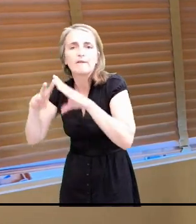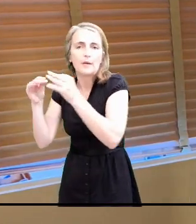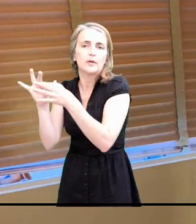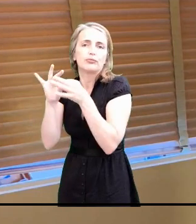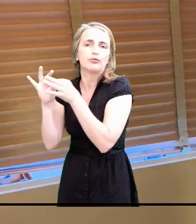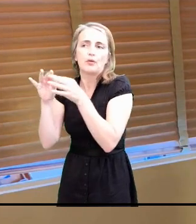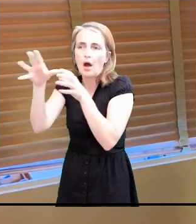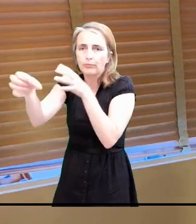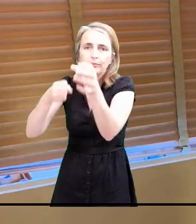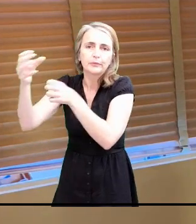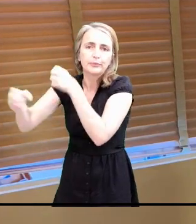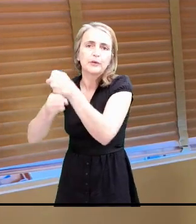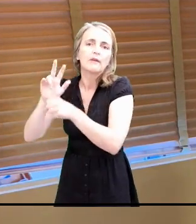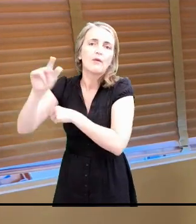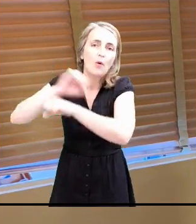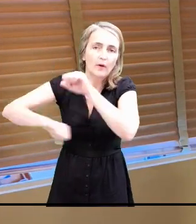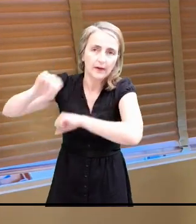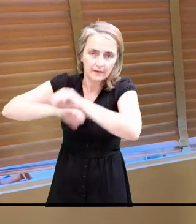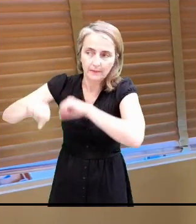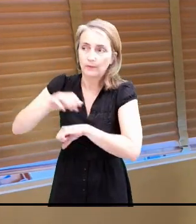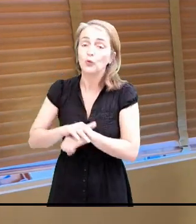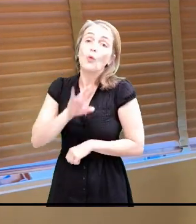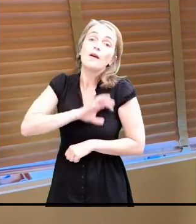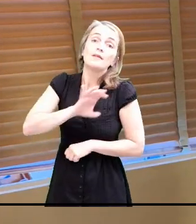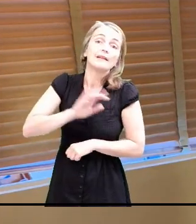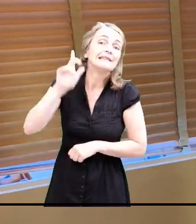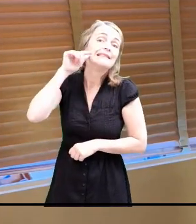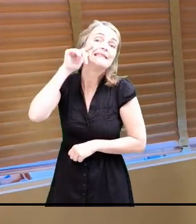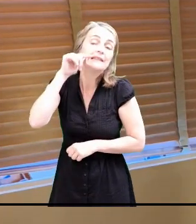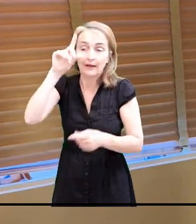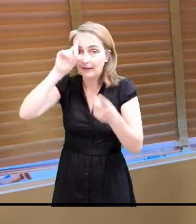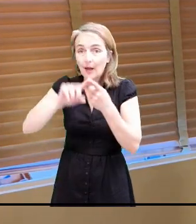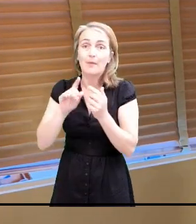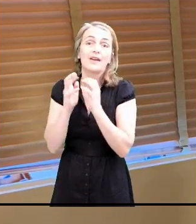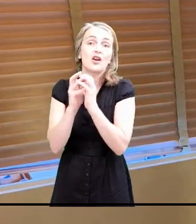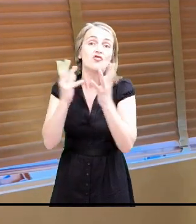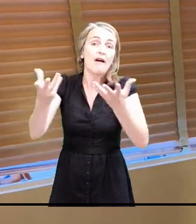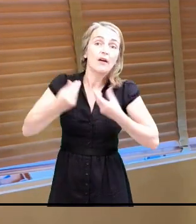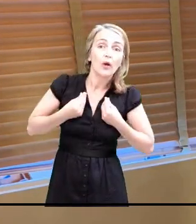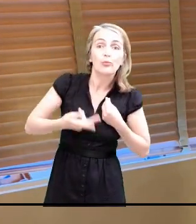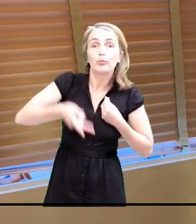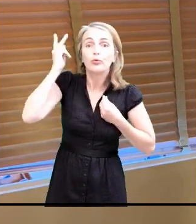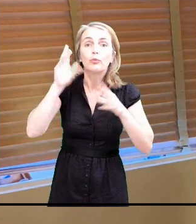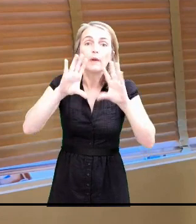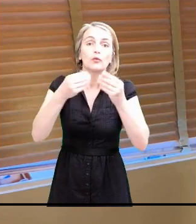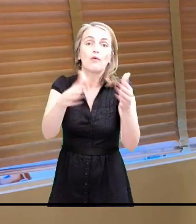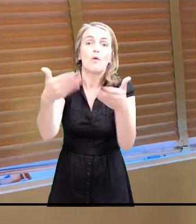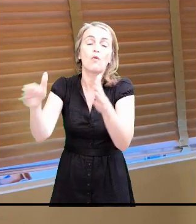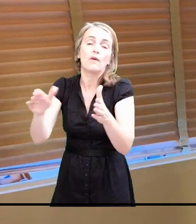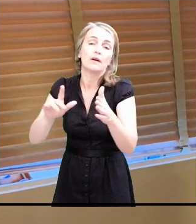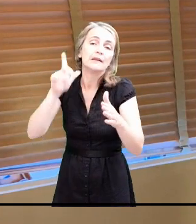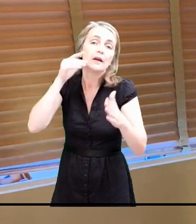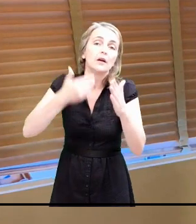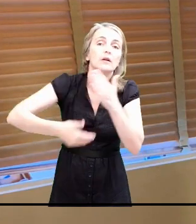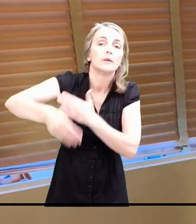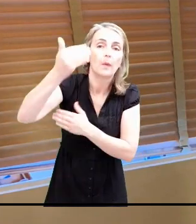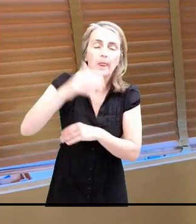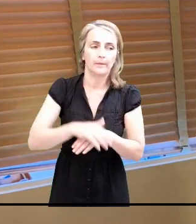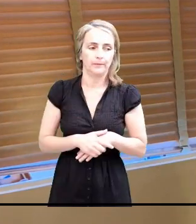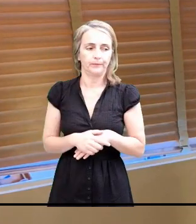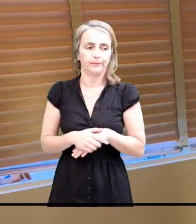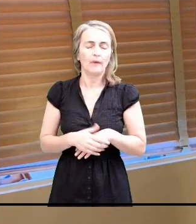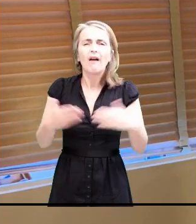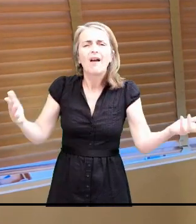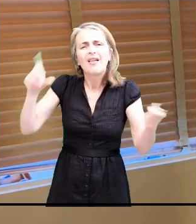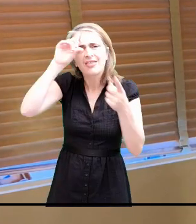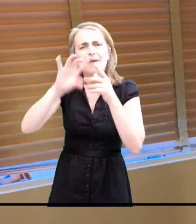le permettront, des unités supplémentaires pour ouvrir de plus en plus de places en crèche. Pourquoi il n'y a plus de public prioritaire